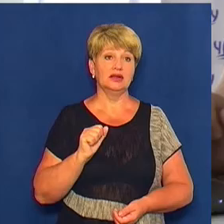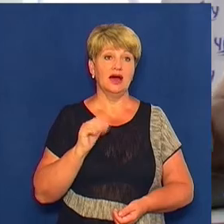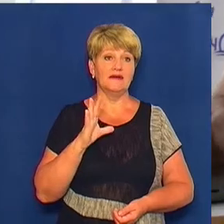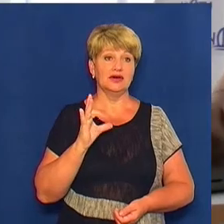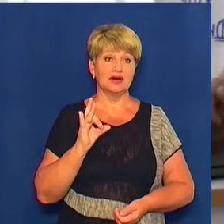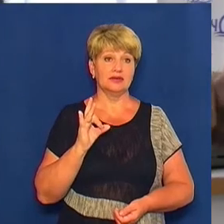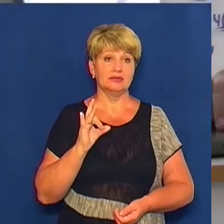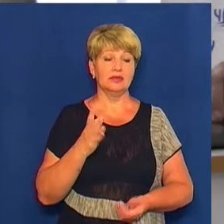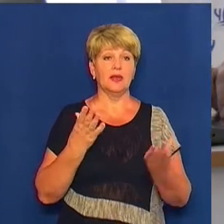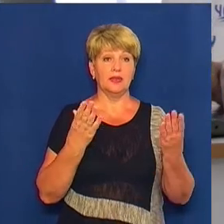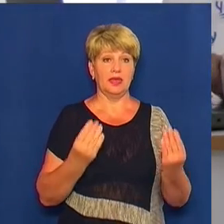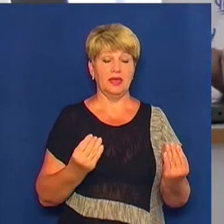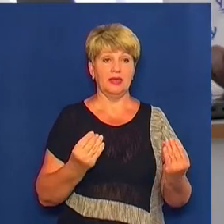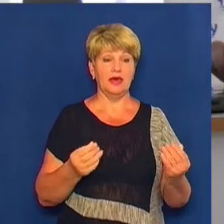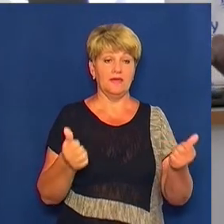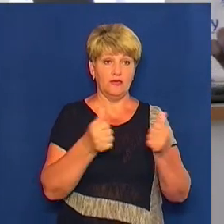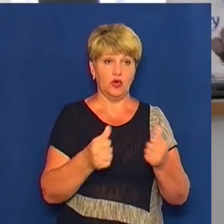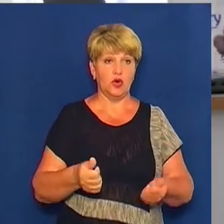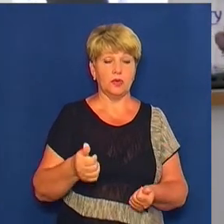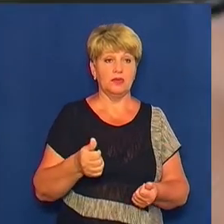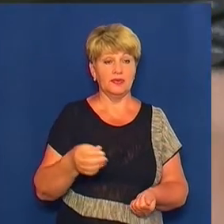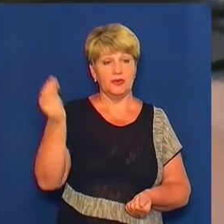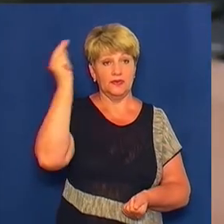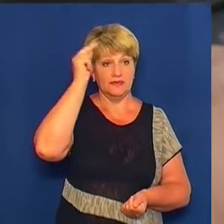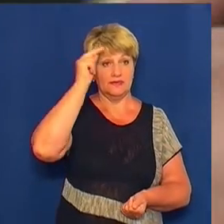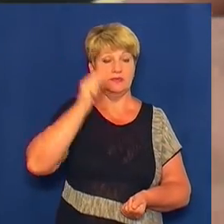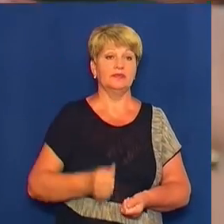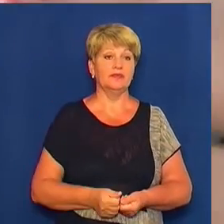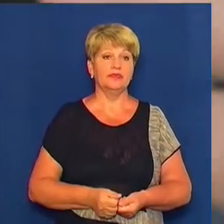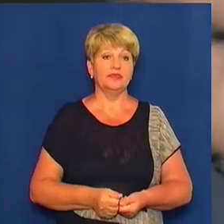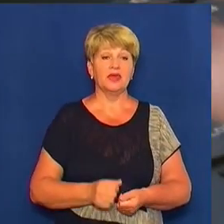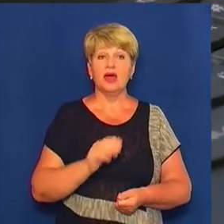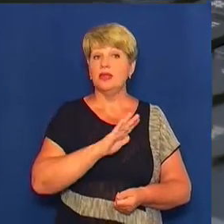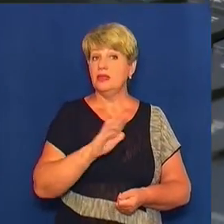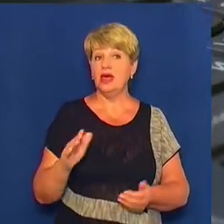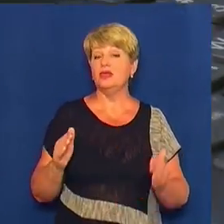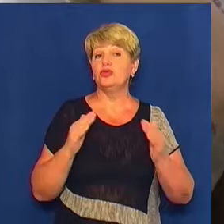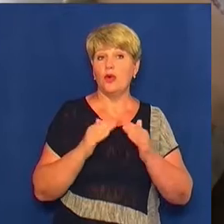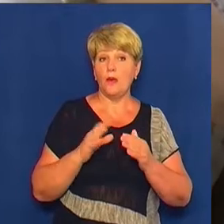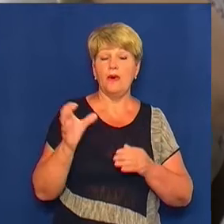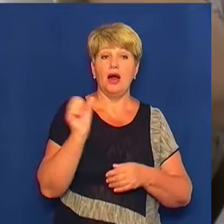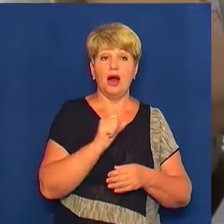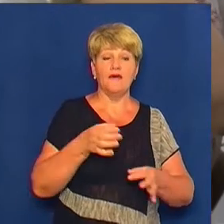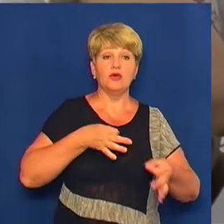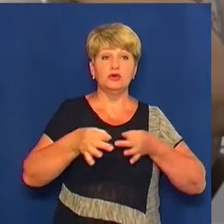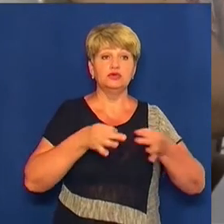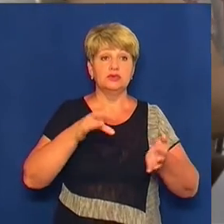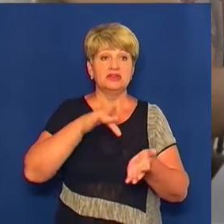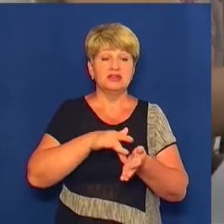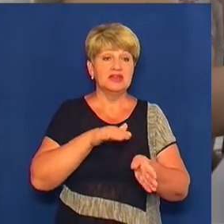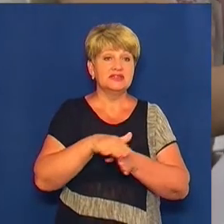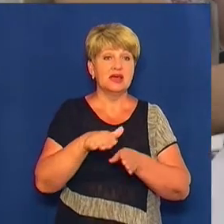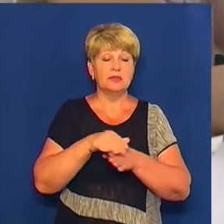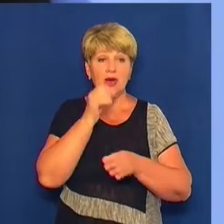навчальний заклад. Не вдома, а в консультативному центрі університету заповнює